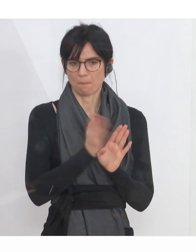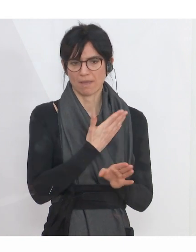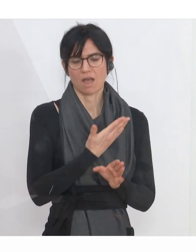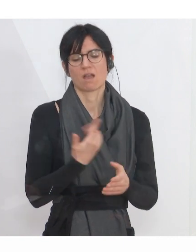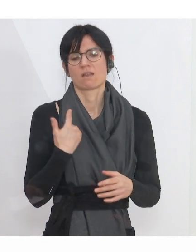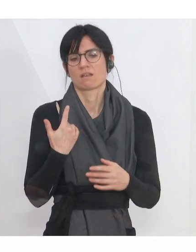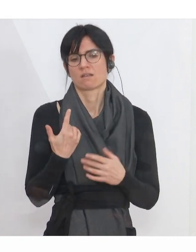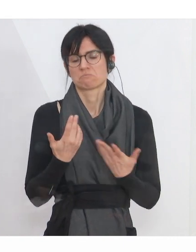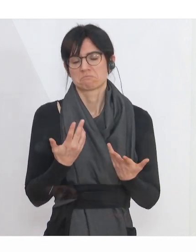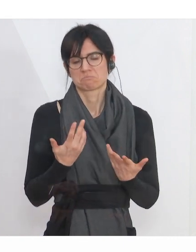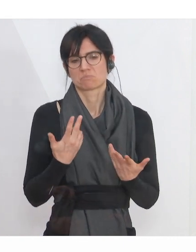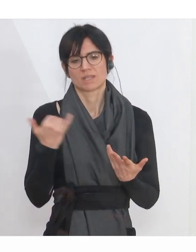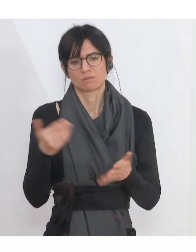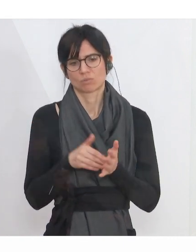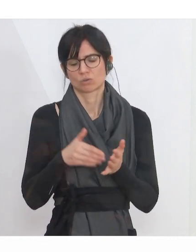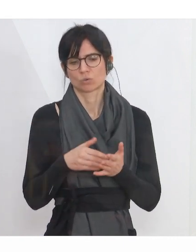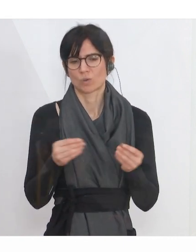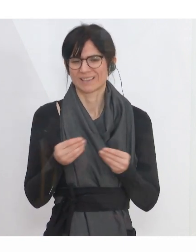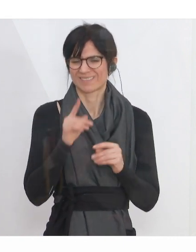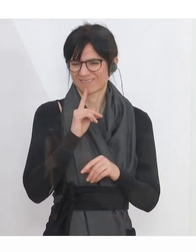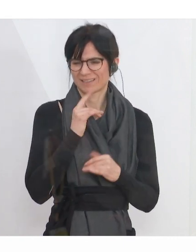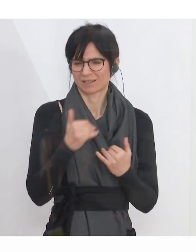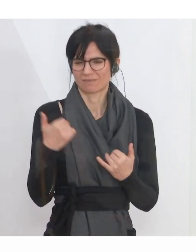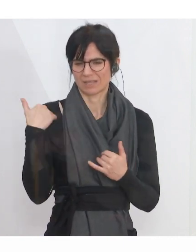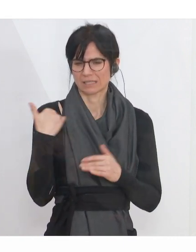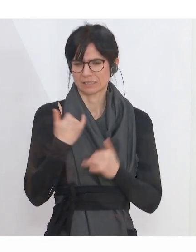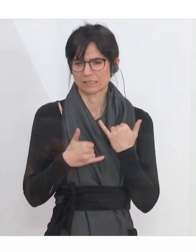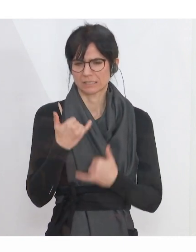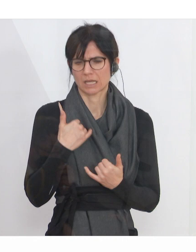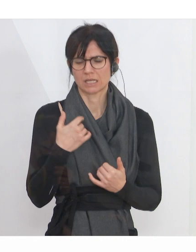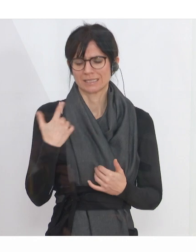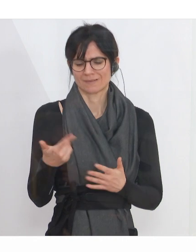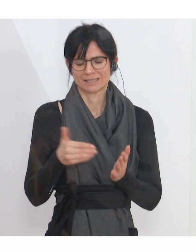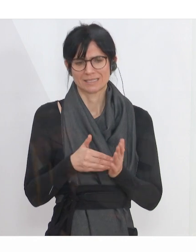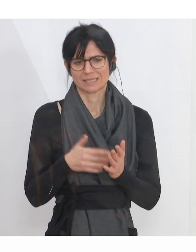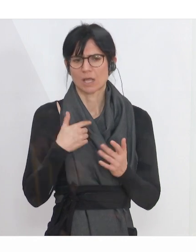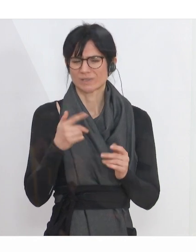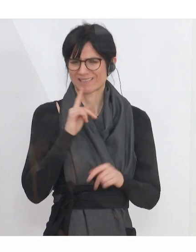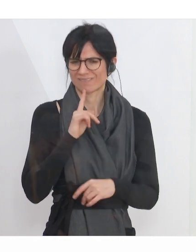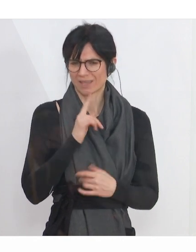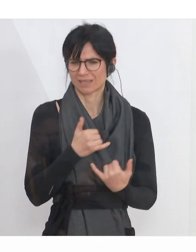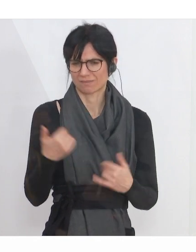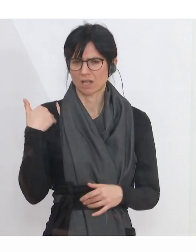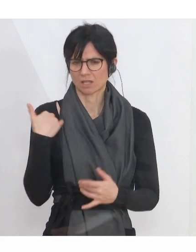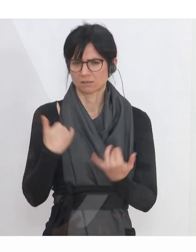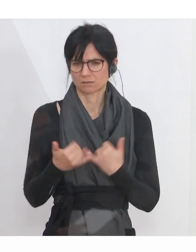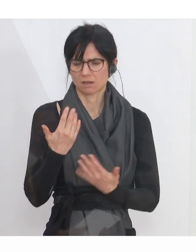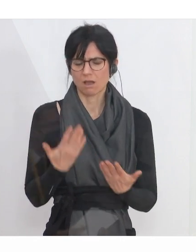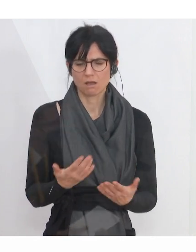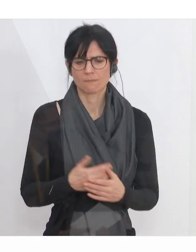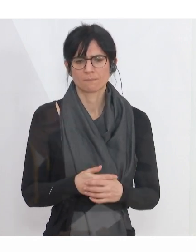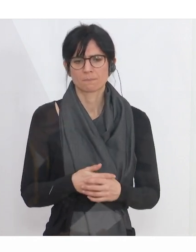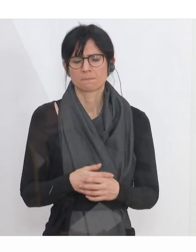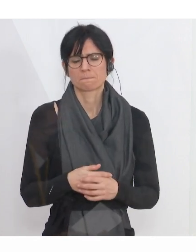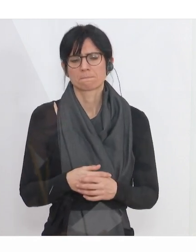verlassen haben. Das sind immer noch etwas weniger als im Jahr davor, also 20.000 weniger als im Vergleichszeitraum vor der